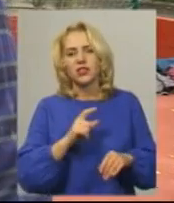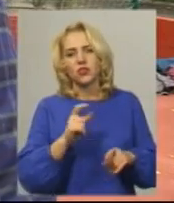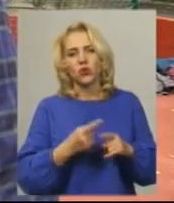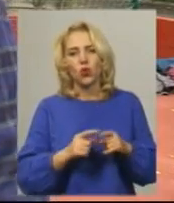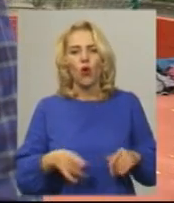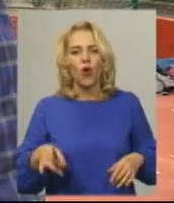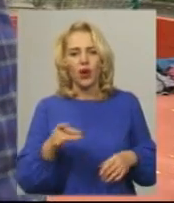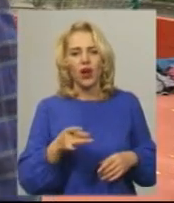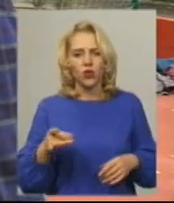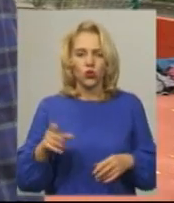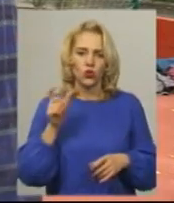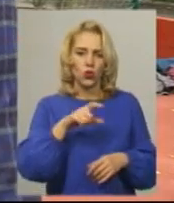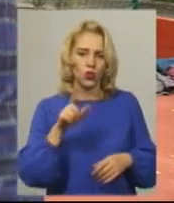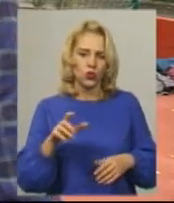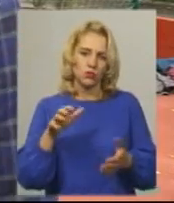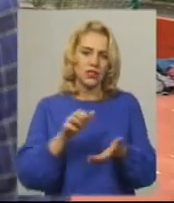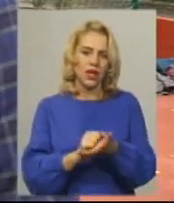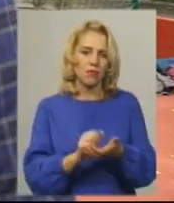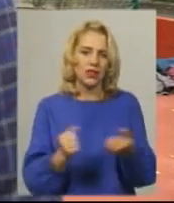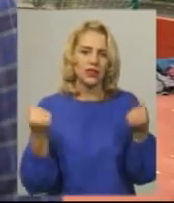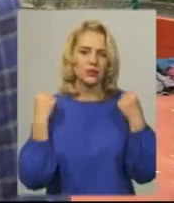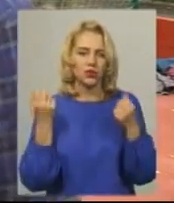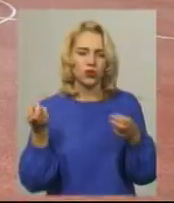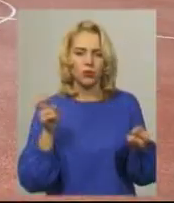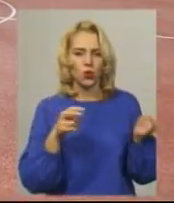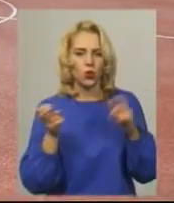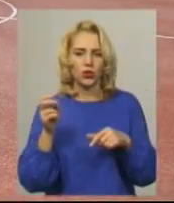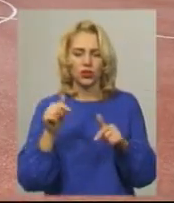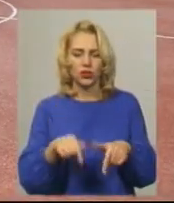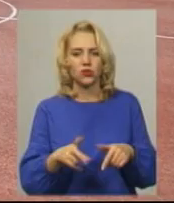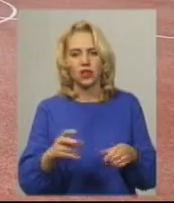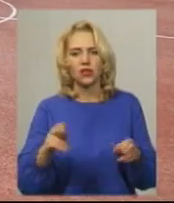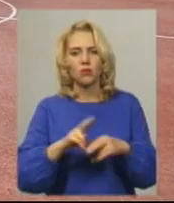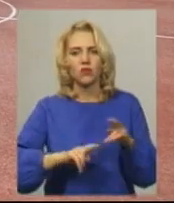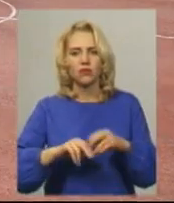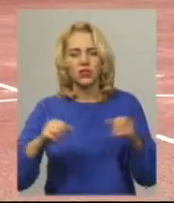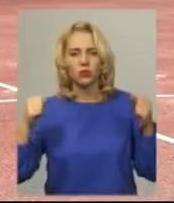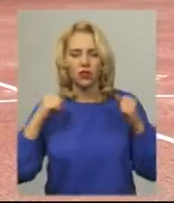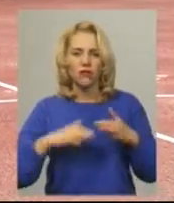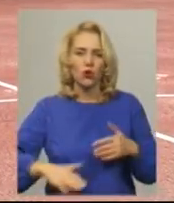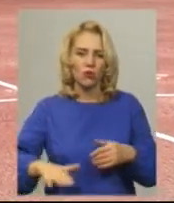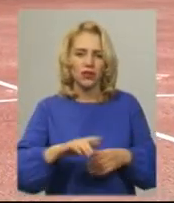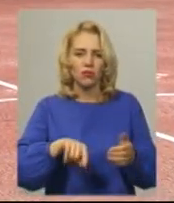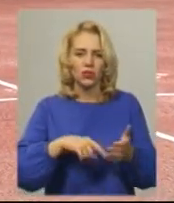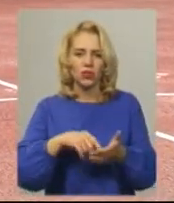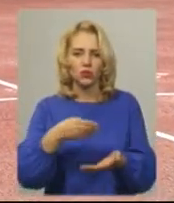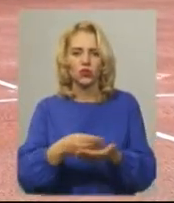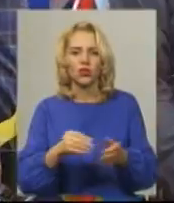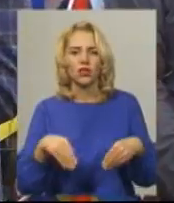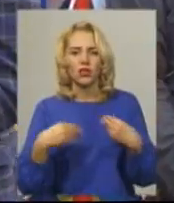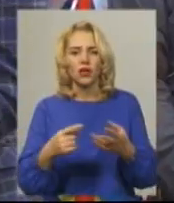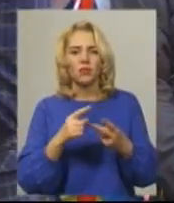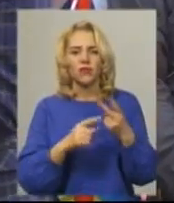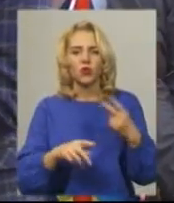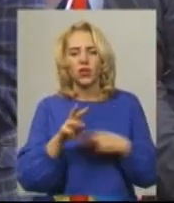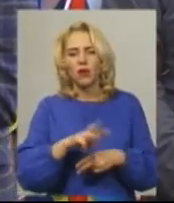мікрорайону людям займатися спортом, приходити сюди. На будівництво спортивного майданчику з міського бюджету надали півтора мільйона гривень,